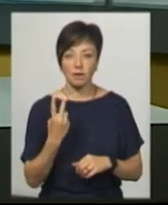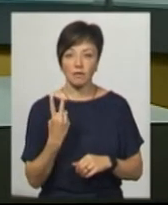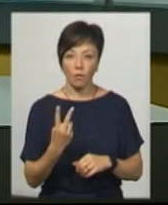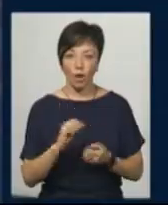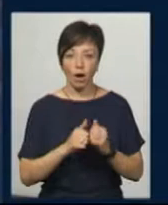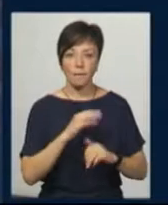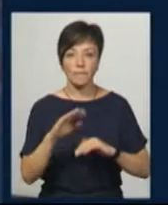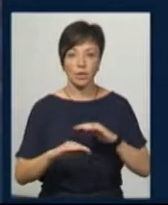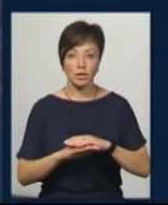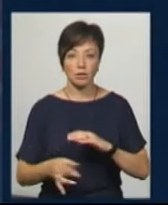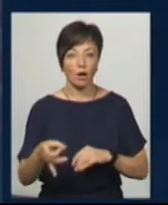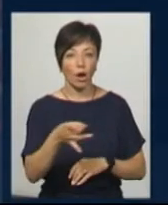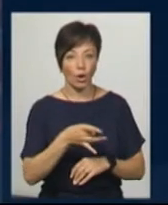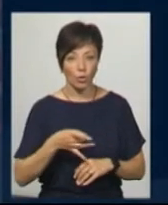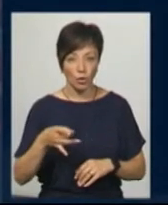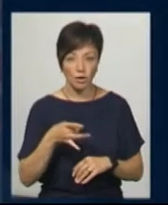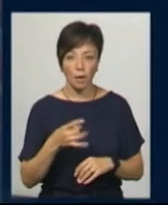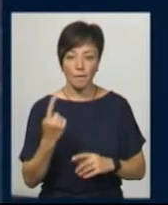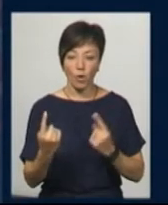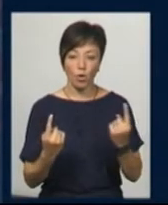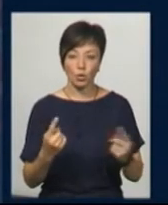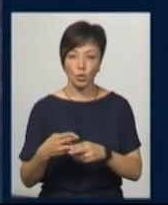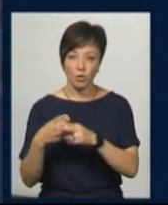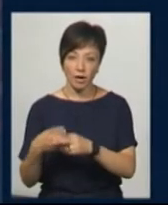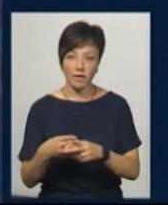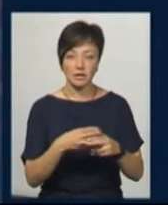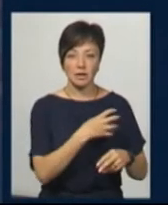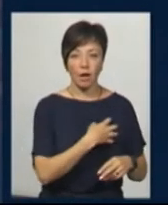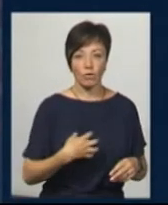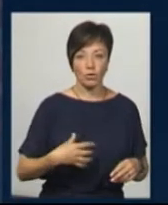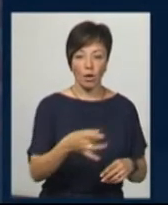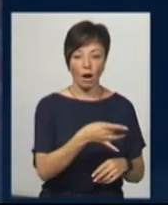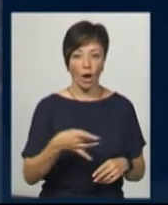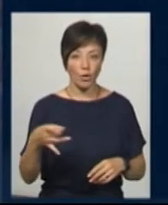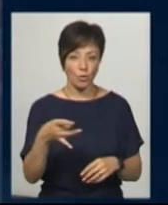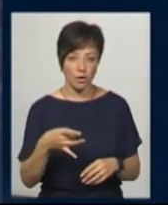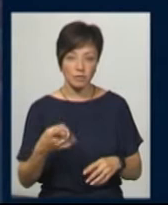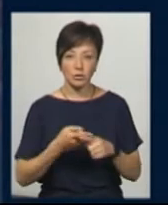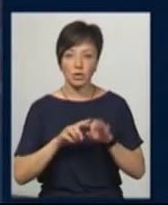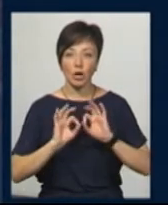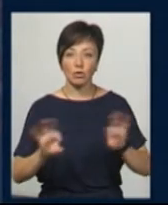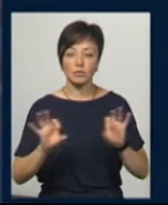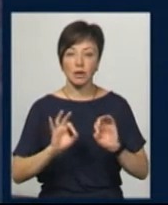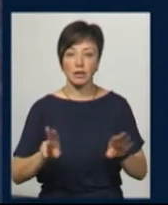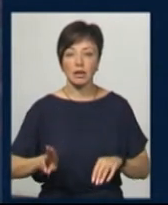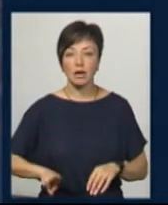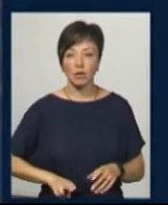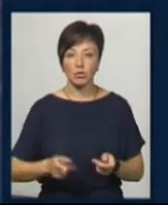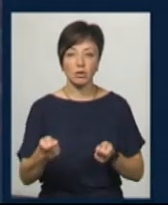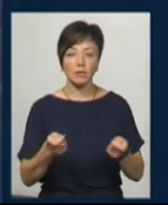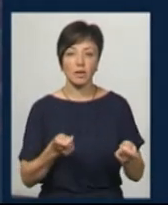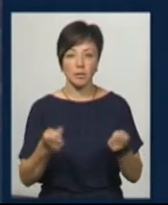двоє із Кам'янець-Подільського району та по одному із Дунаєвецького та Славуцького районів. Про це Суспільному розповіла директорка